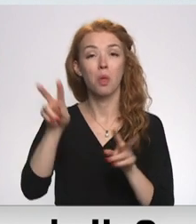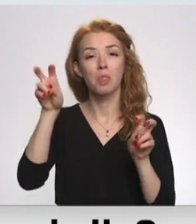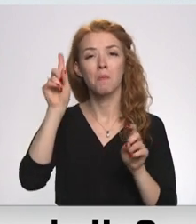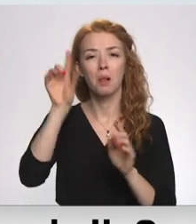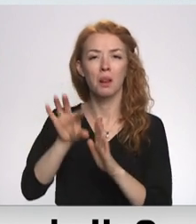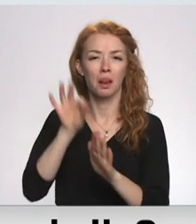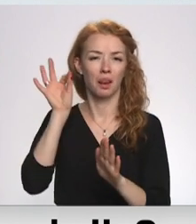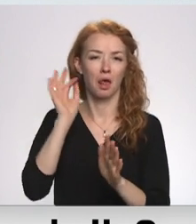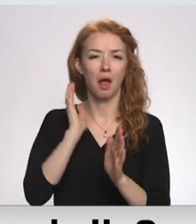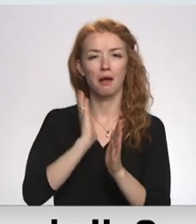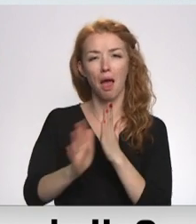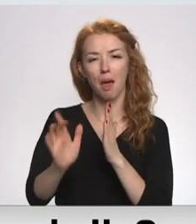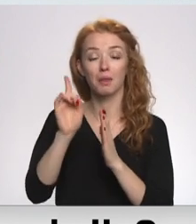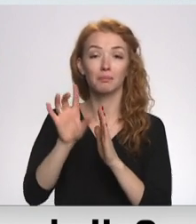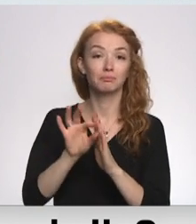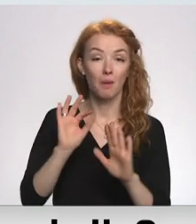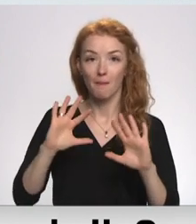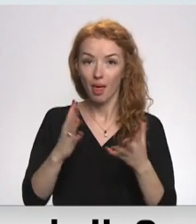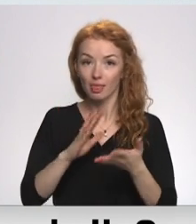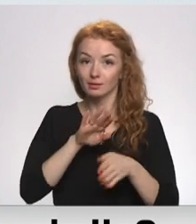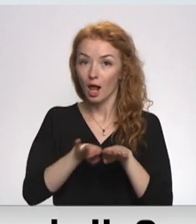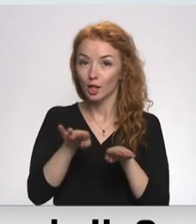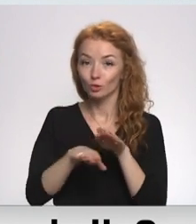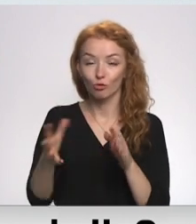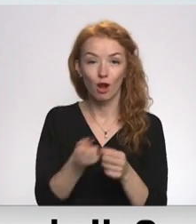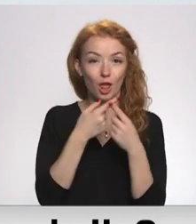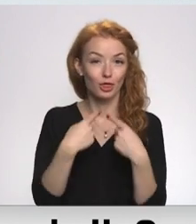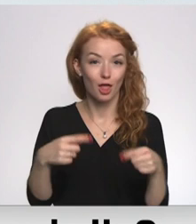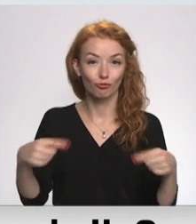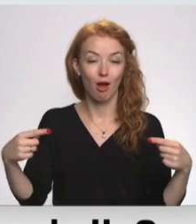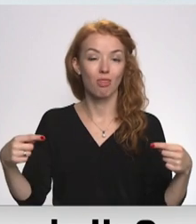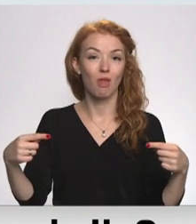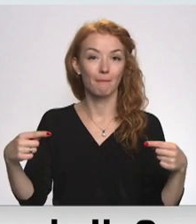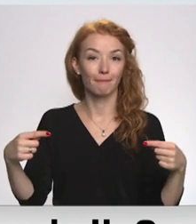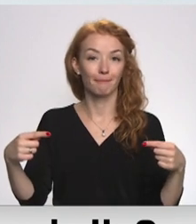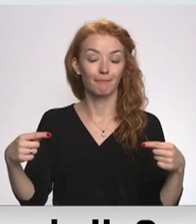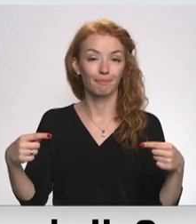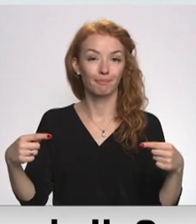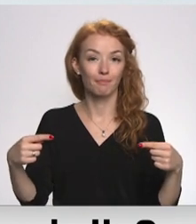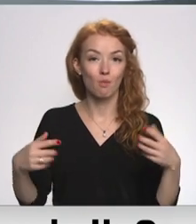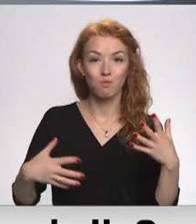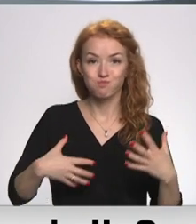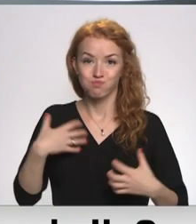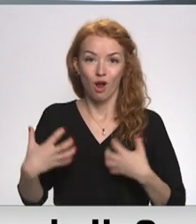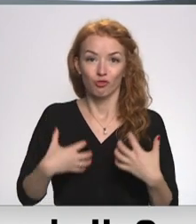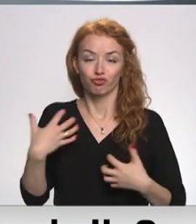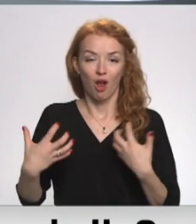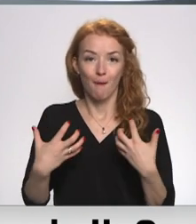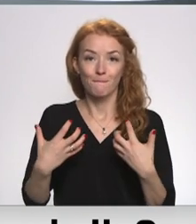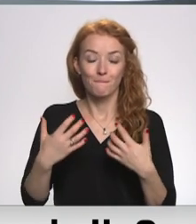mājieniem, bet, nosalīdzinoši ar dažādām bažām, tur